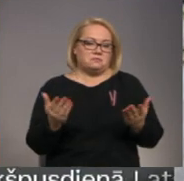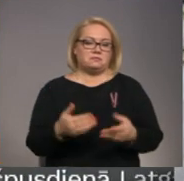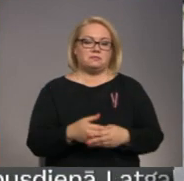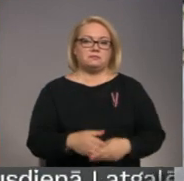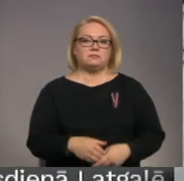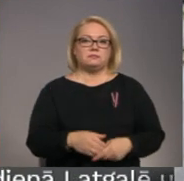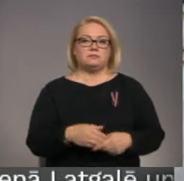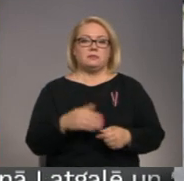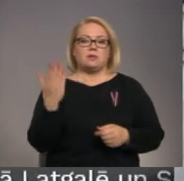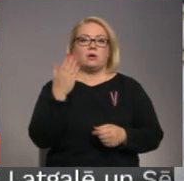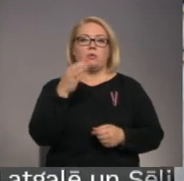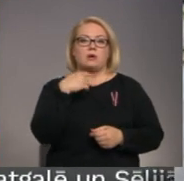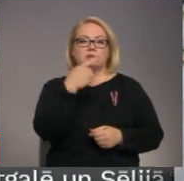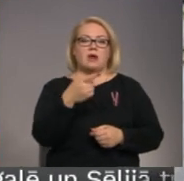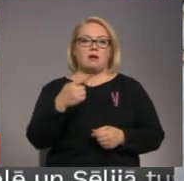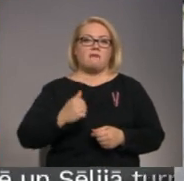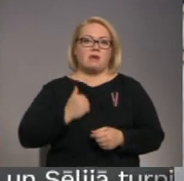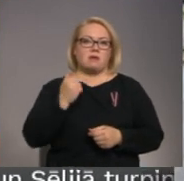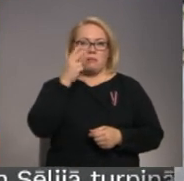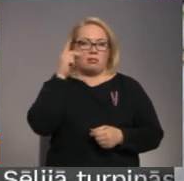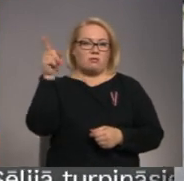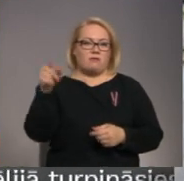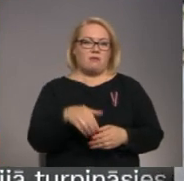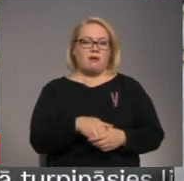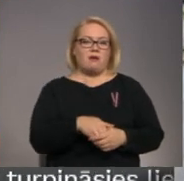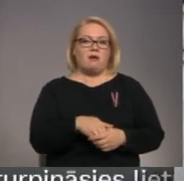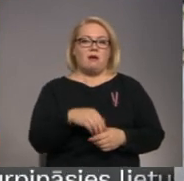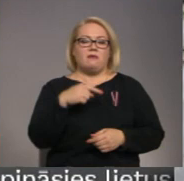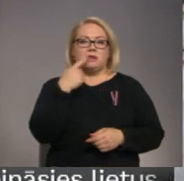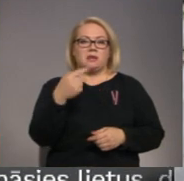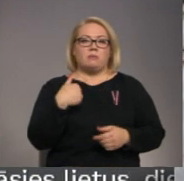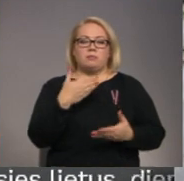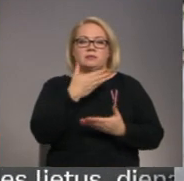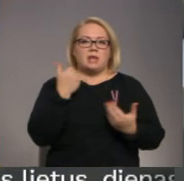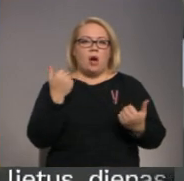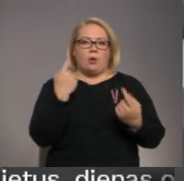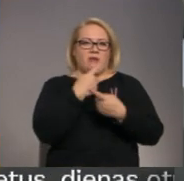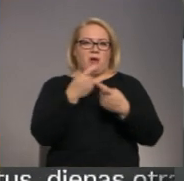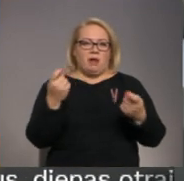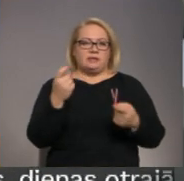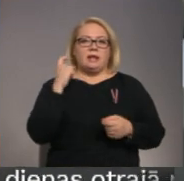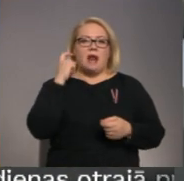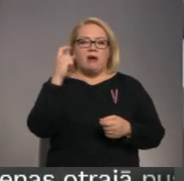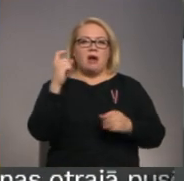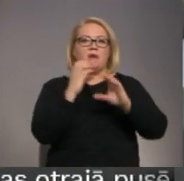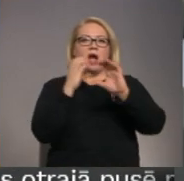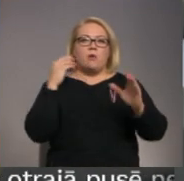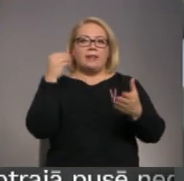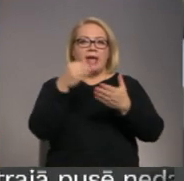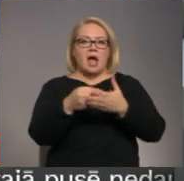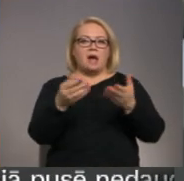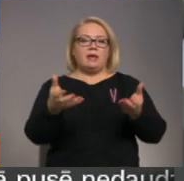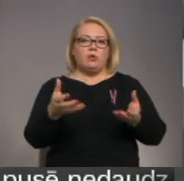Ko saka piegādātāji? Mums nav informācijas. Tramvaju vagonu iegādi